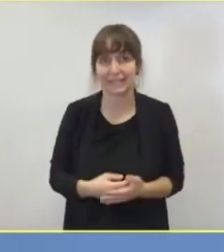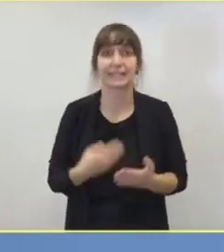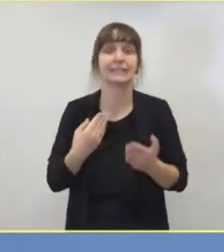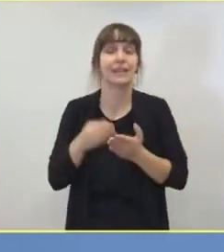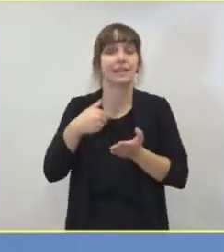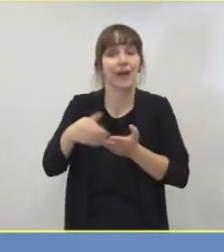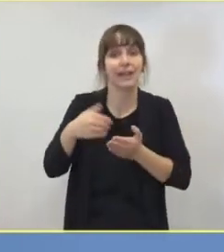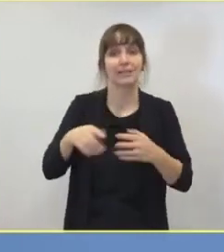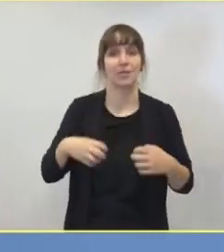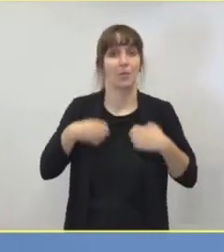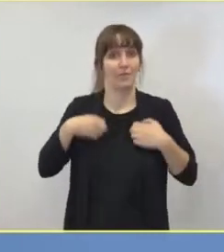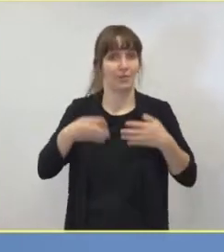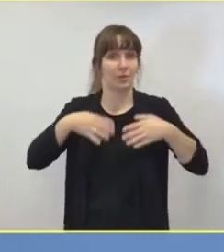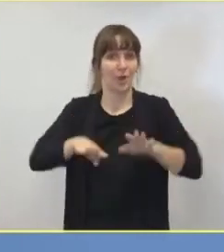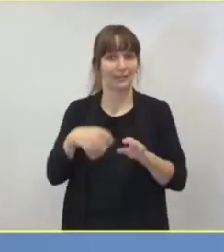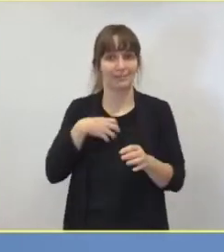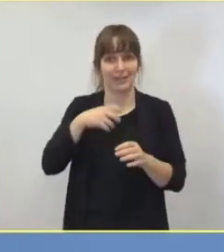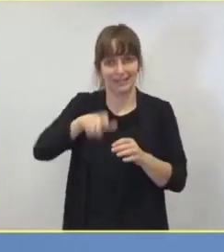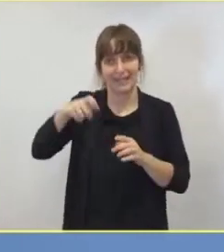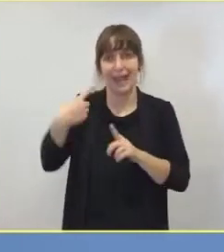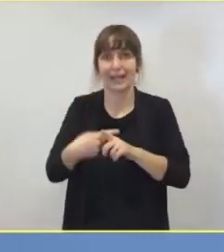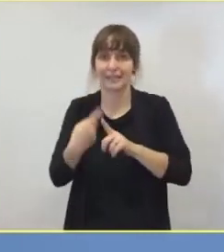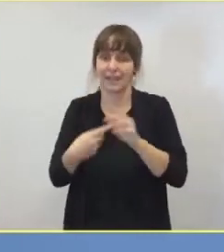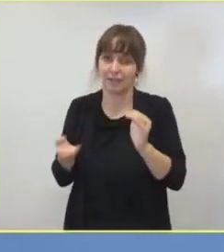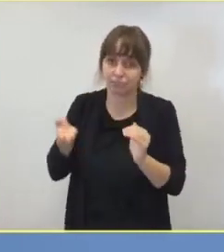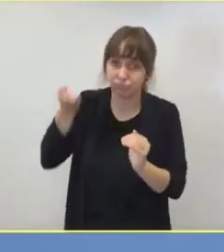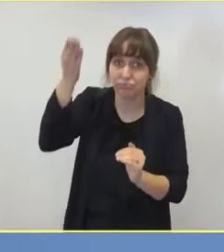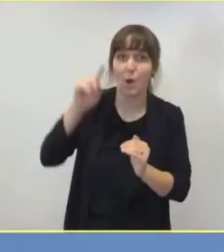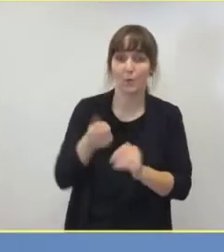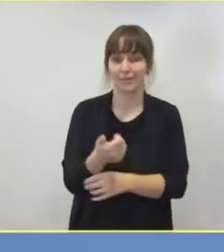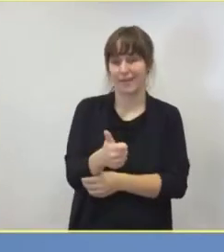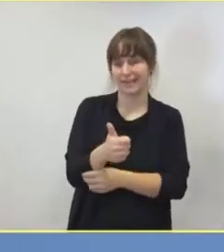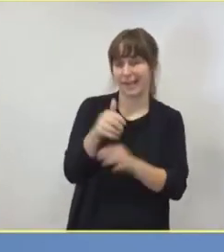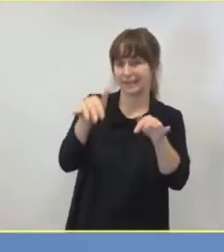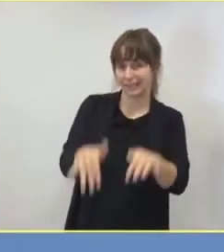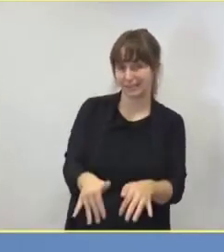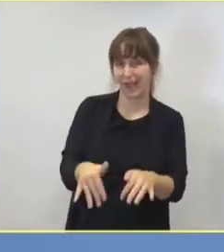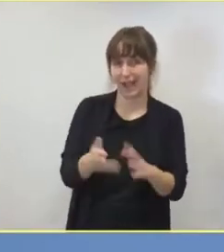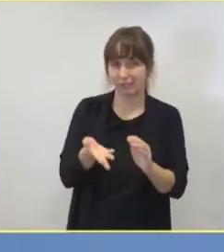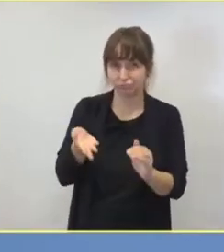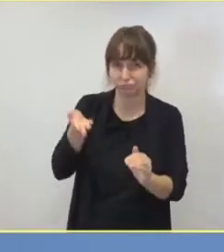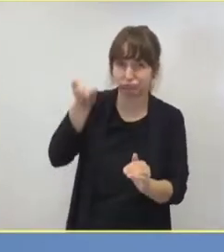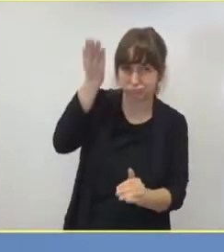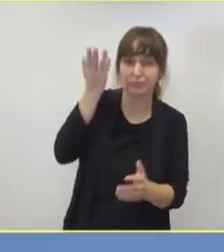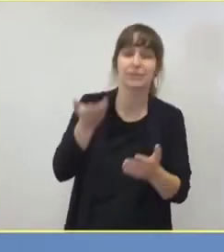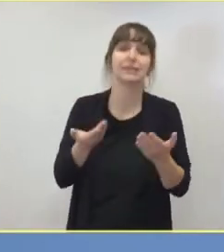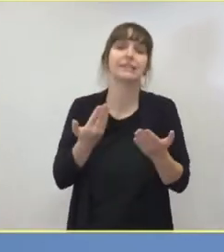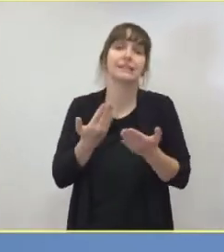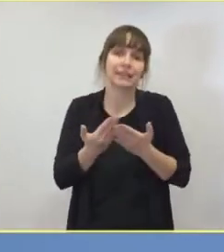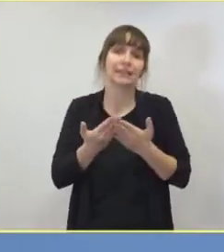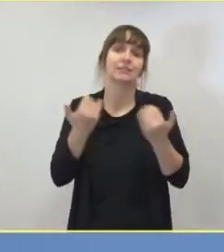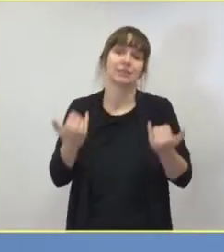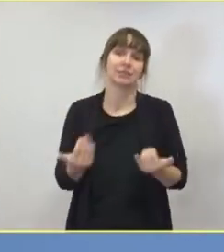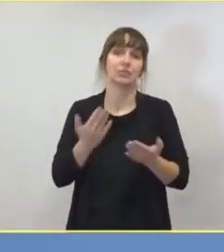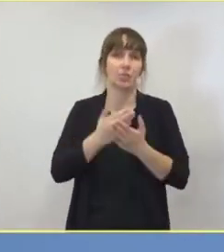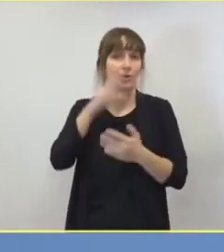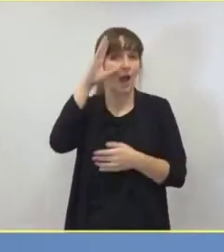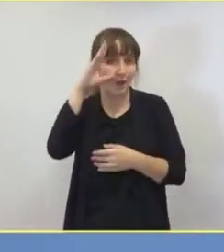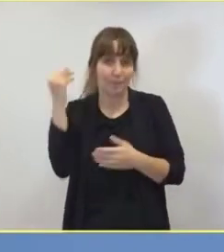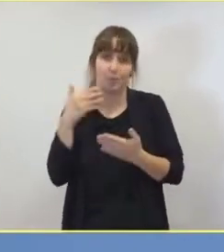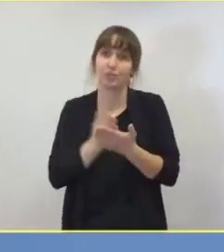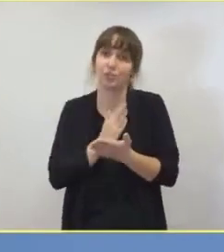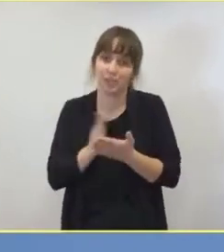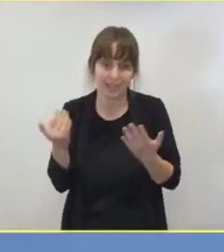-19-Patienten in den Krankenhäusern und auch von Verdachtsfällen dazu, dass jetzt bereits in Hamburg elektive Operationen